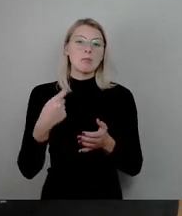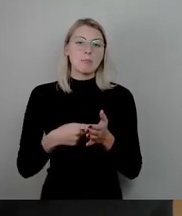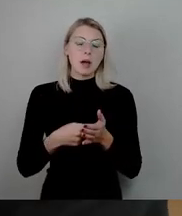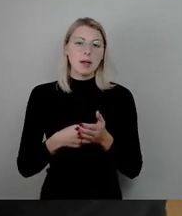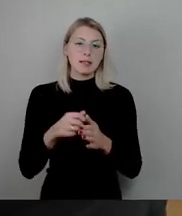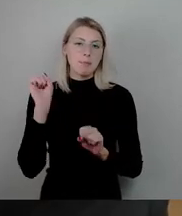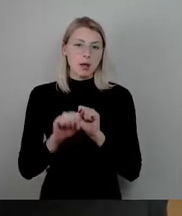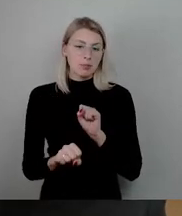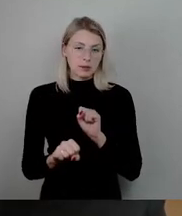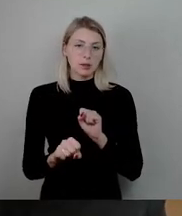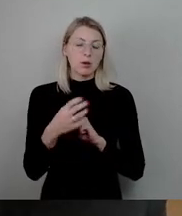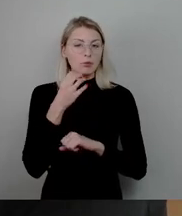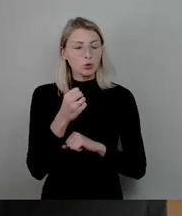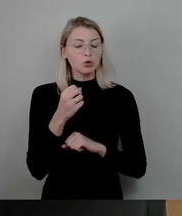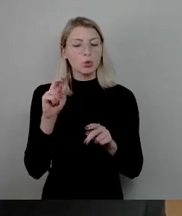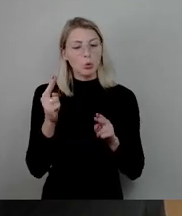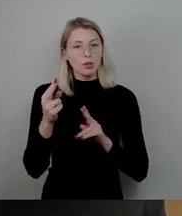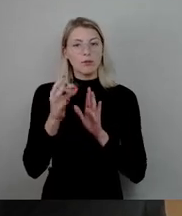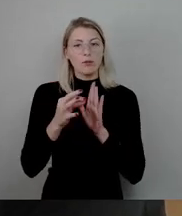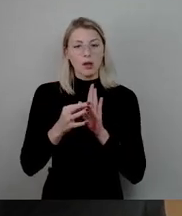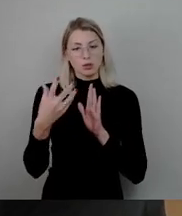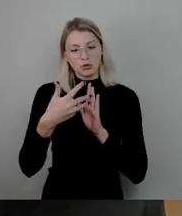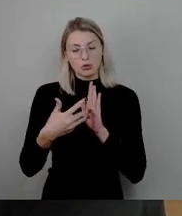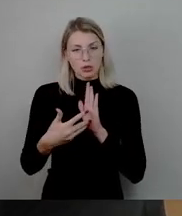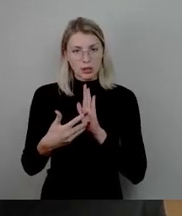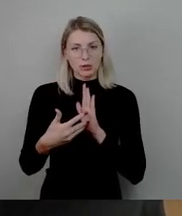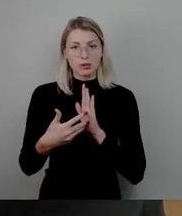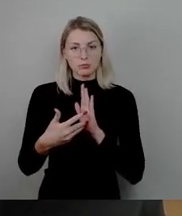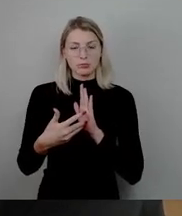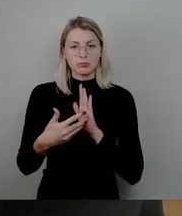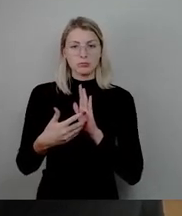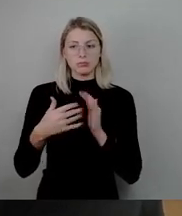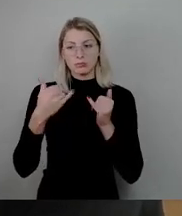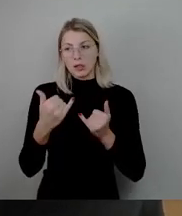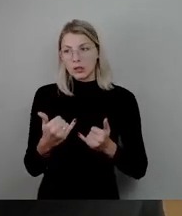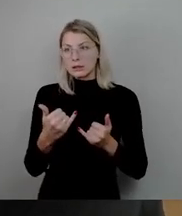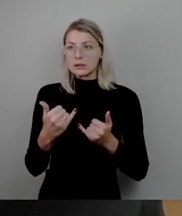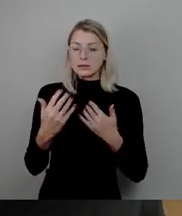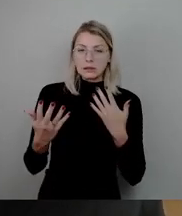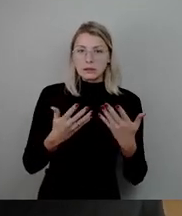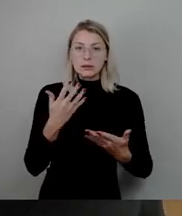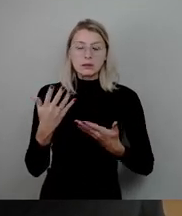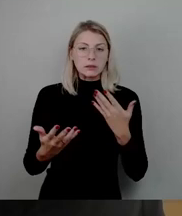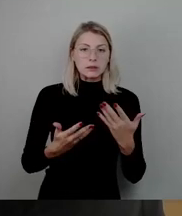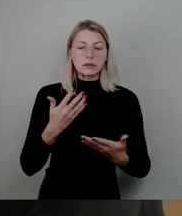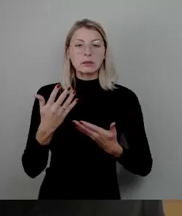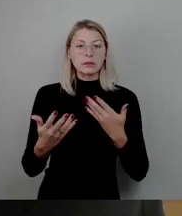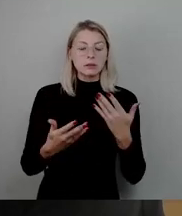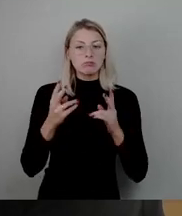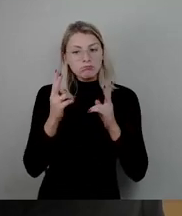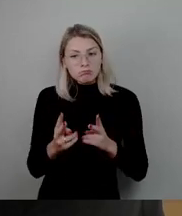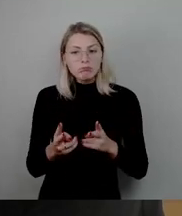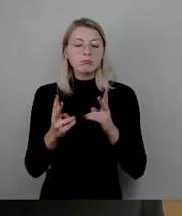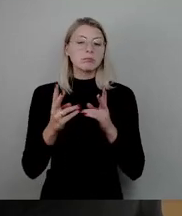Faktencheck aussetzen. Nun haben wir keine soziologischen Erhebungen zu dem Thema,